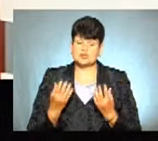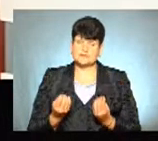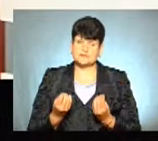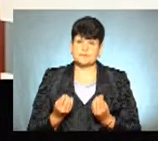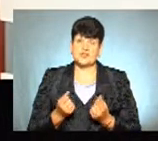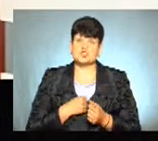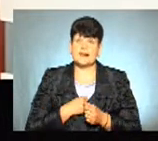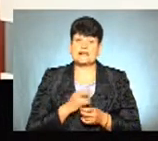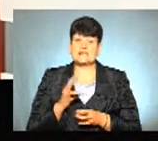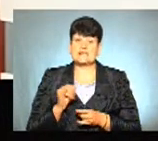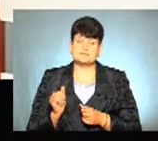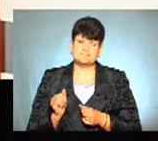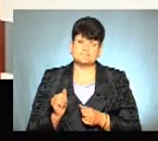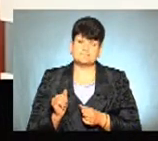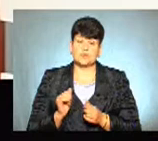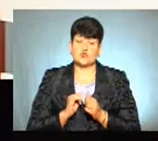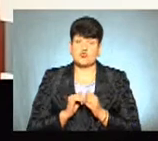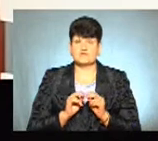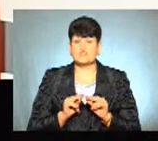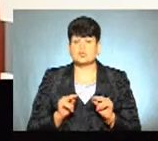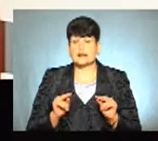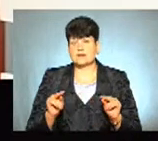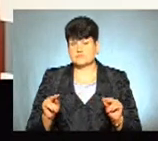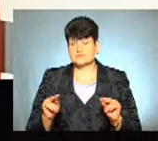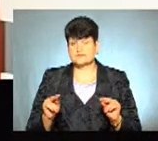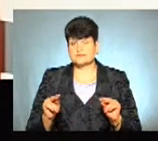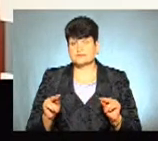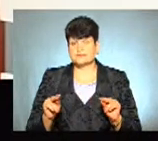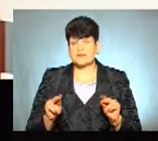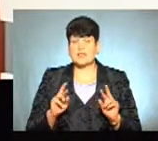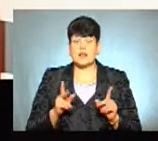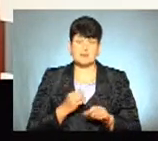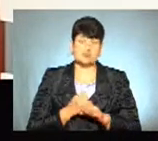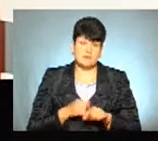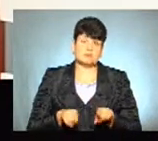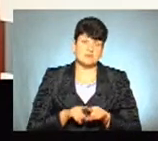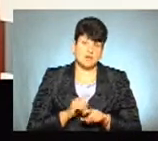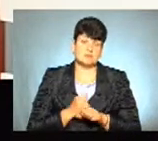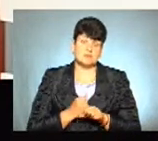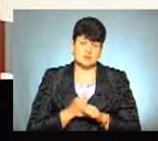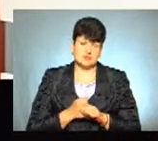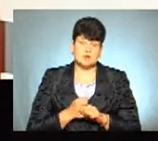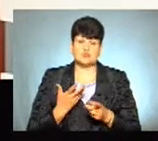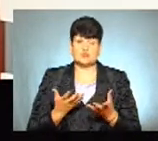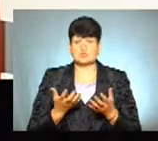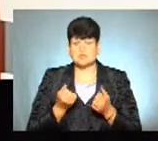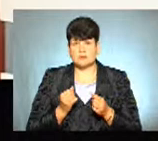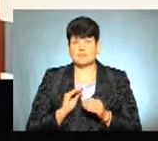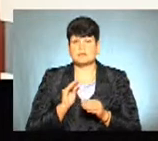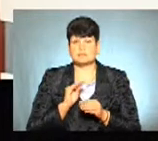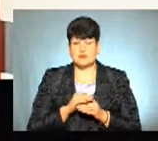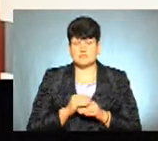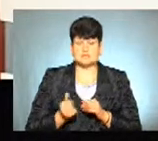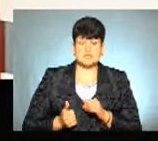на жаль, ні. Кожен з вчителів як працював, так і працює. Якщо отримував надбавку за